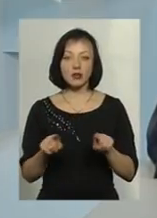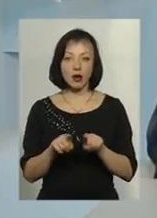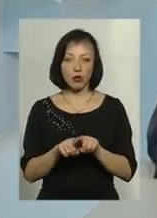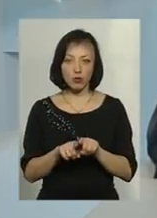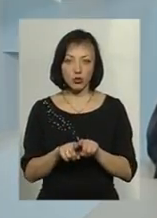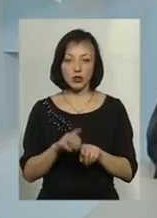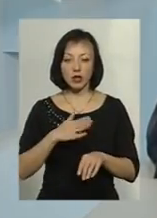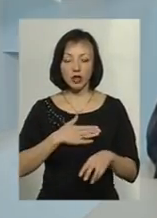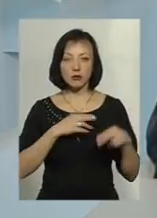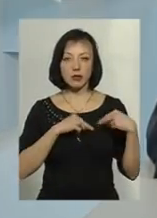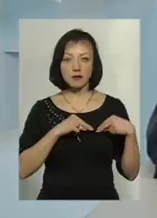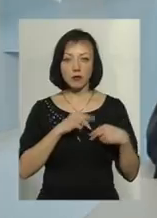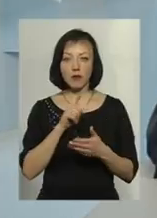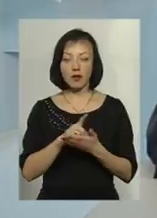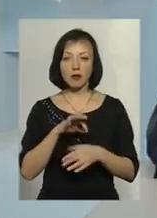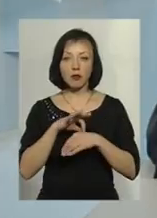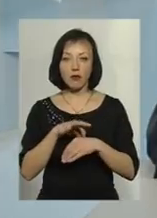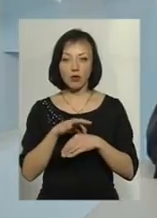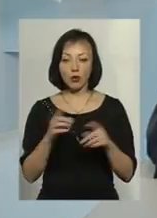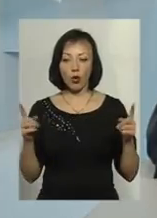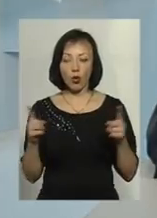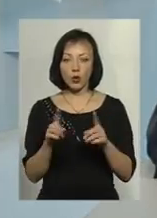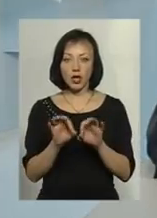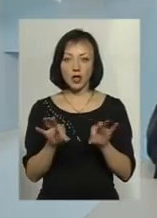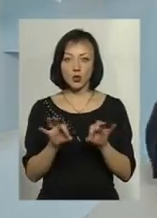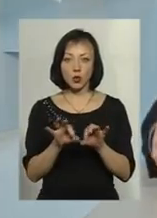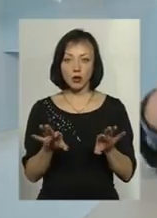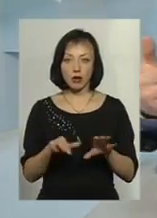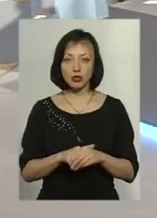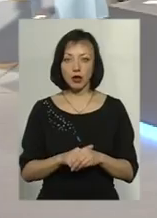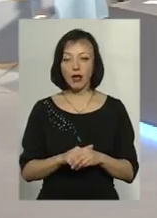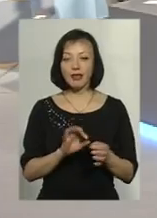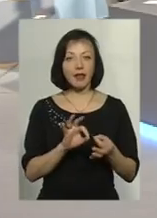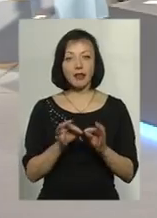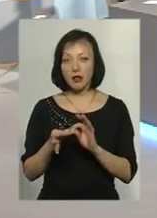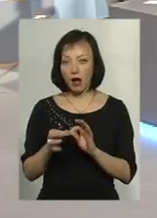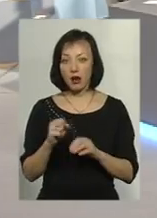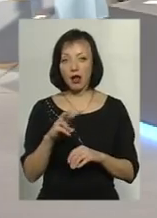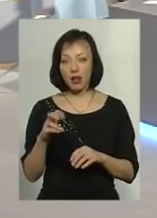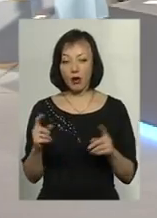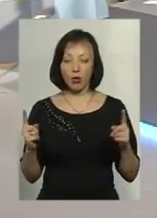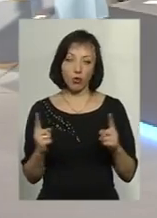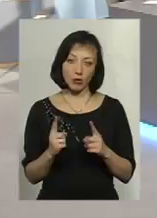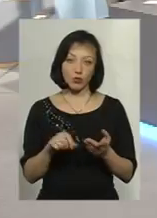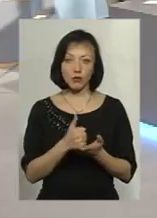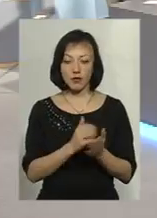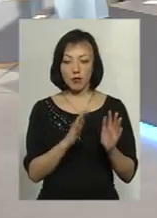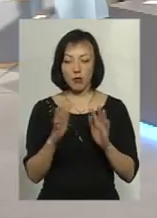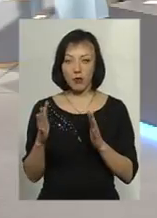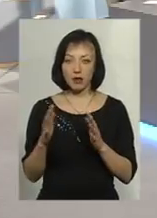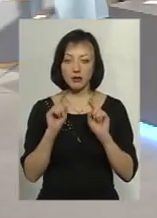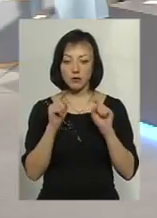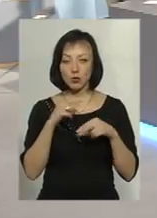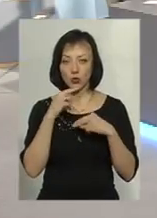наші працівники повинні проводити короткий інструктаж. Ну, не такий детальний, але коротенькі основні моменти,